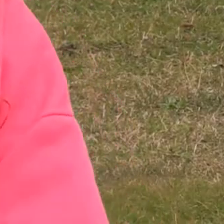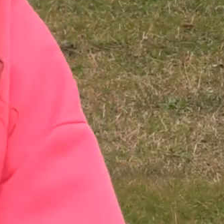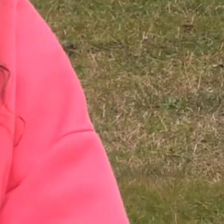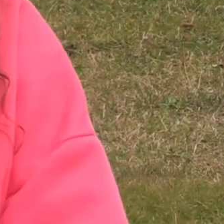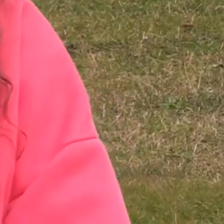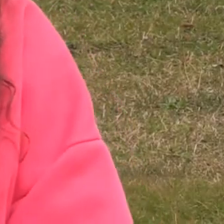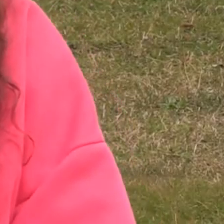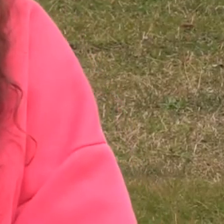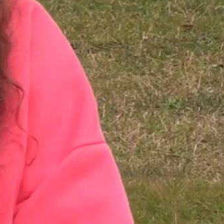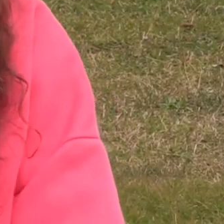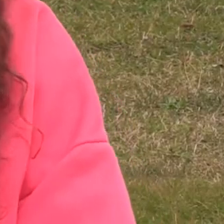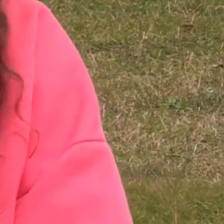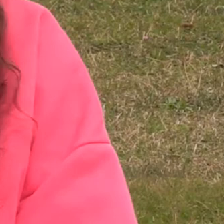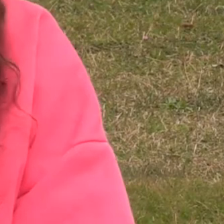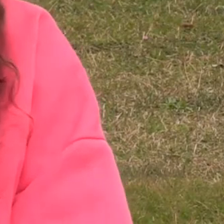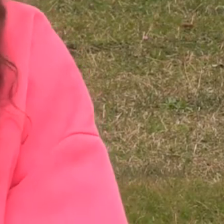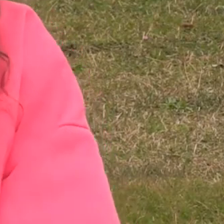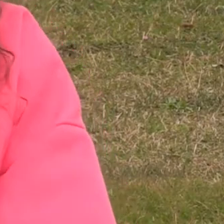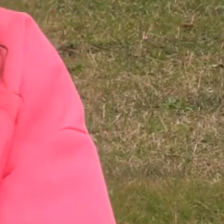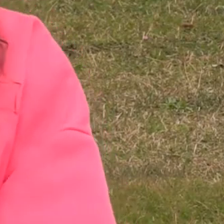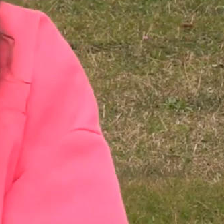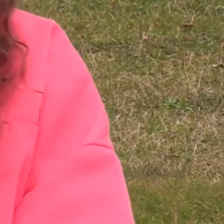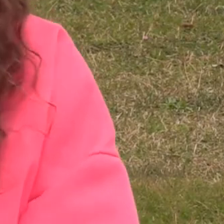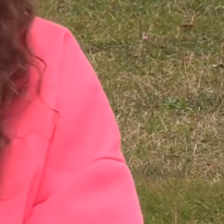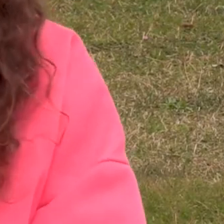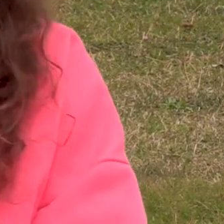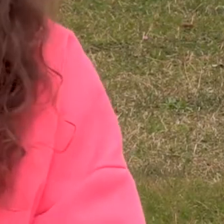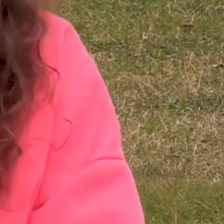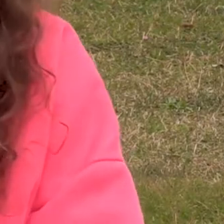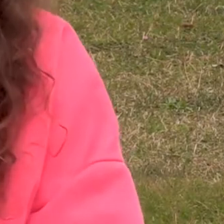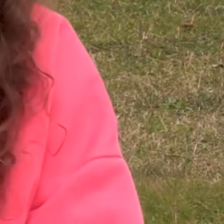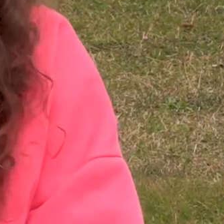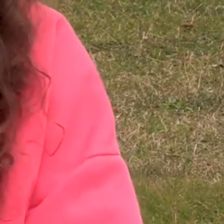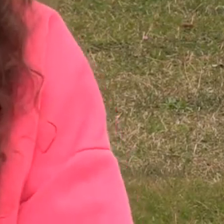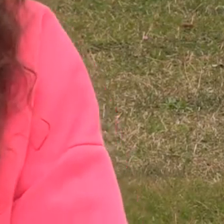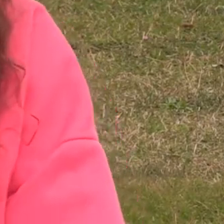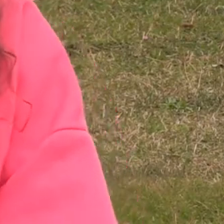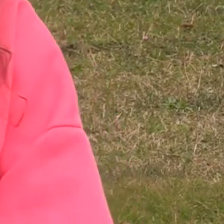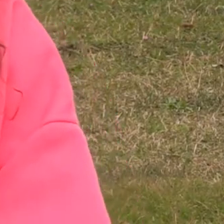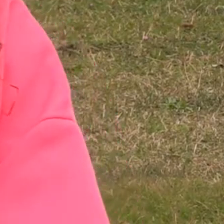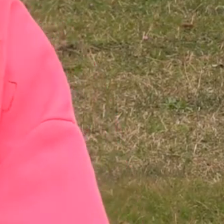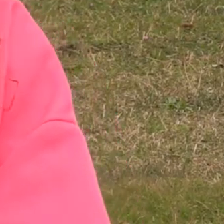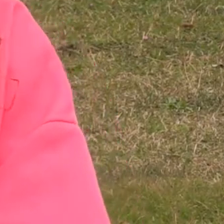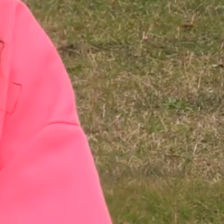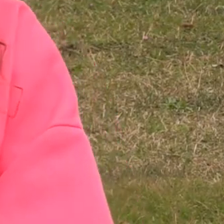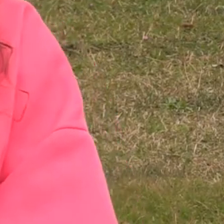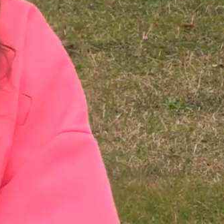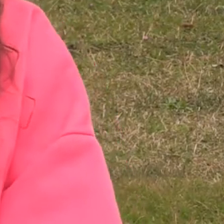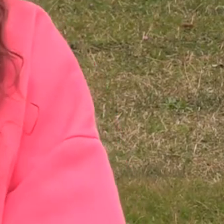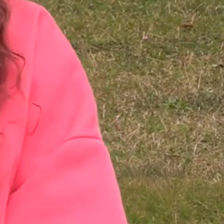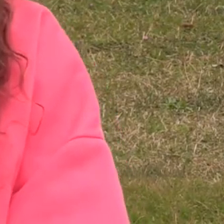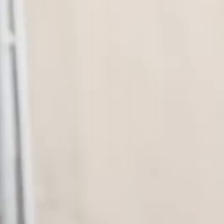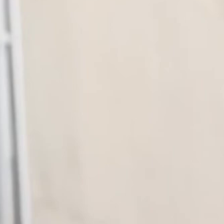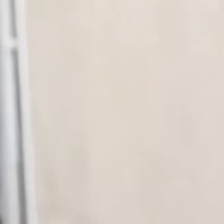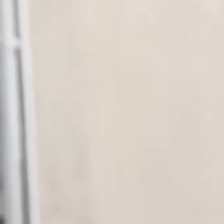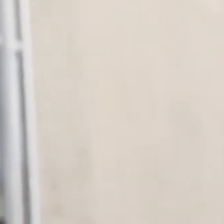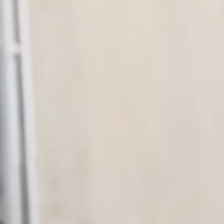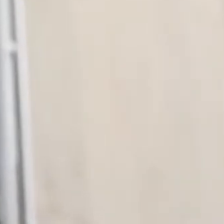respetar a todas las identidades disidentes que por desgracia tienen que sufrir tantísimo,